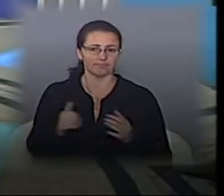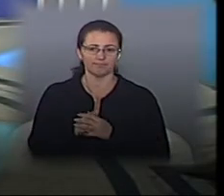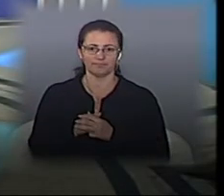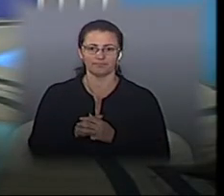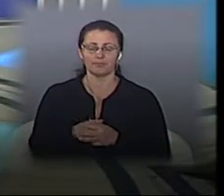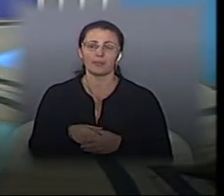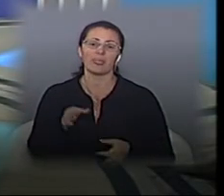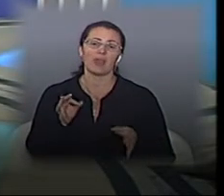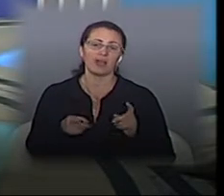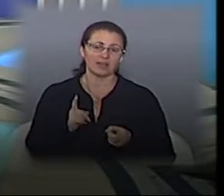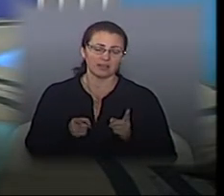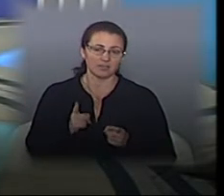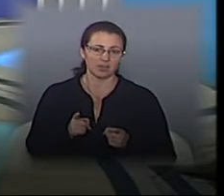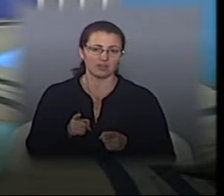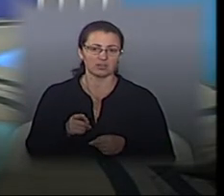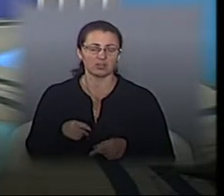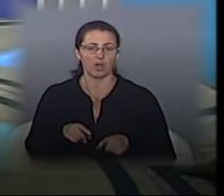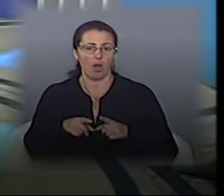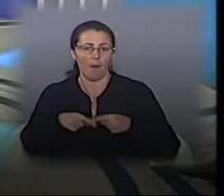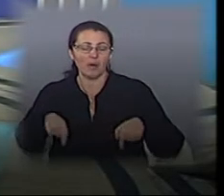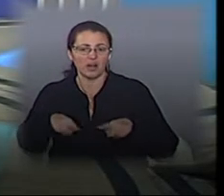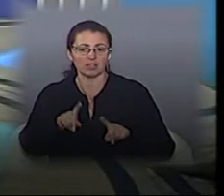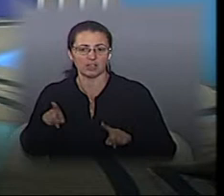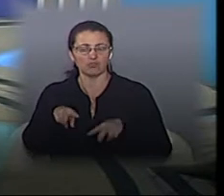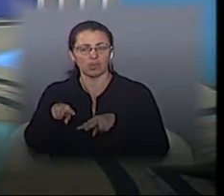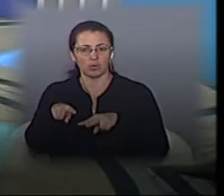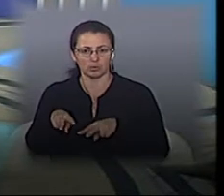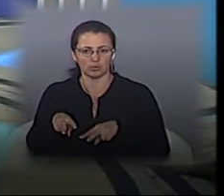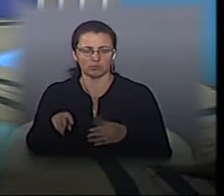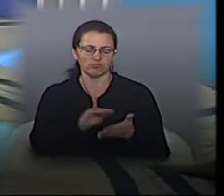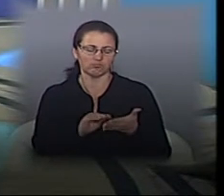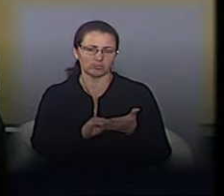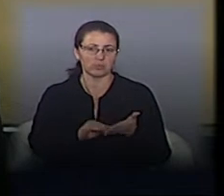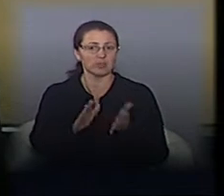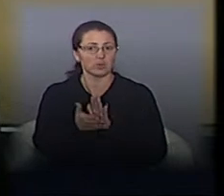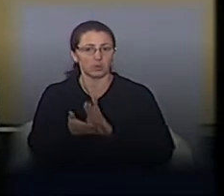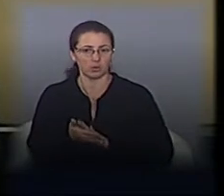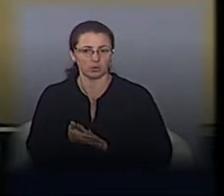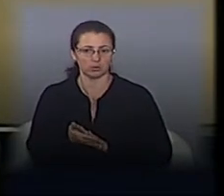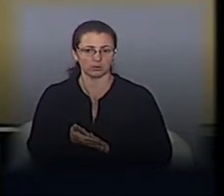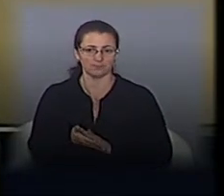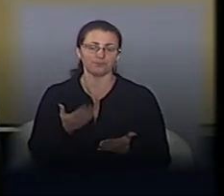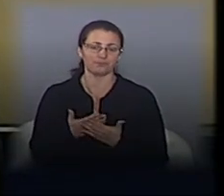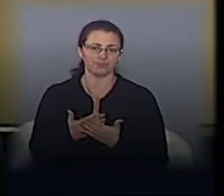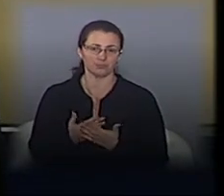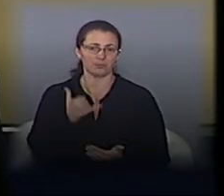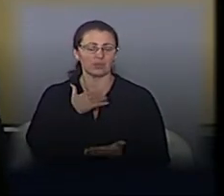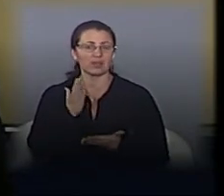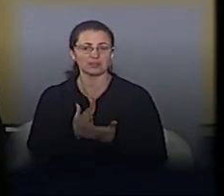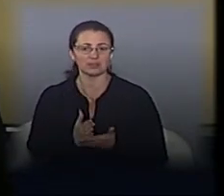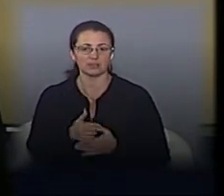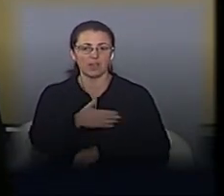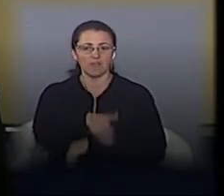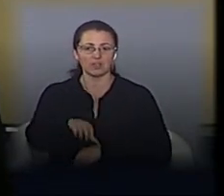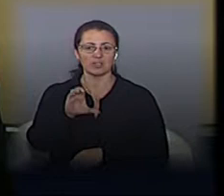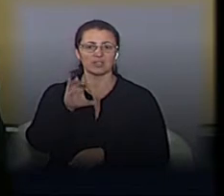насправді, звичайно, що стежать. Є відповідні гарантійні терміни, які прописані в угодах, так? Наприклад, приведемо приклад. У нас є вулиця